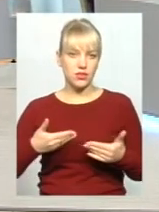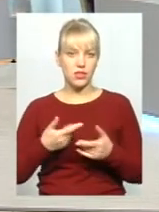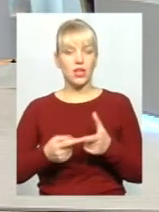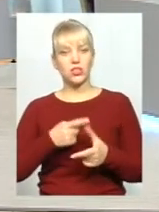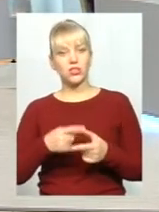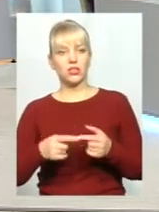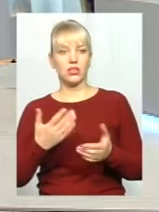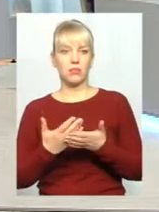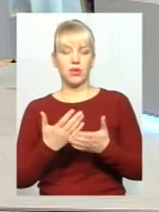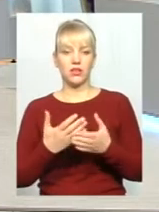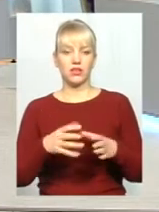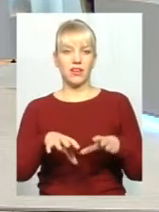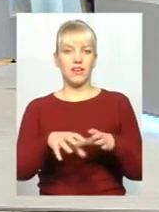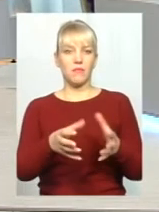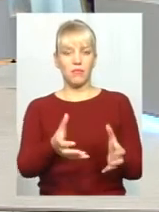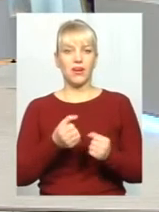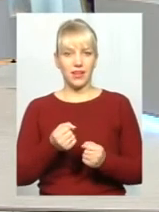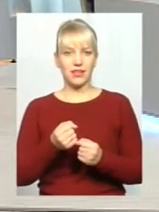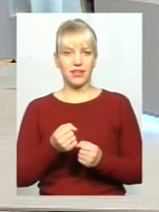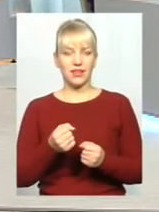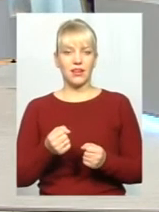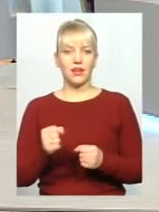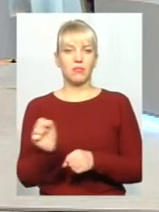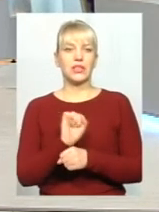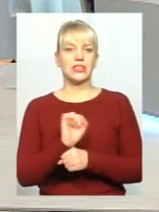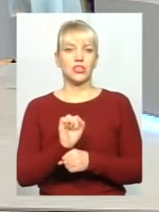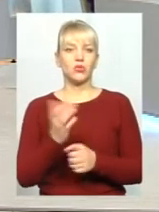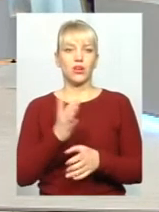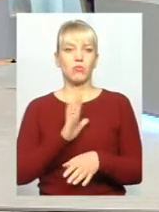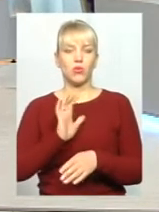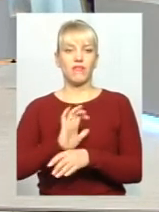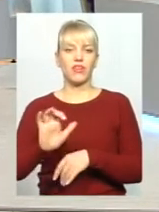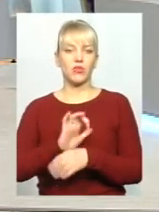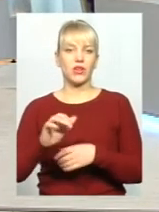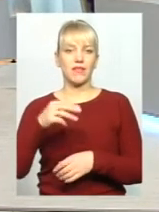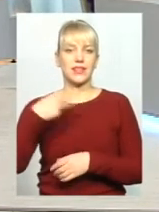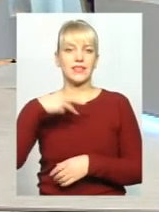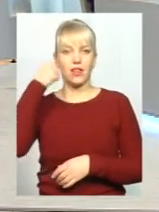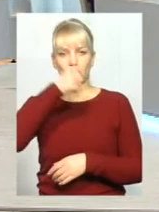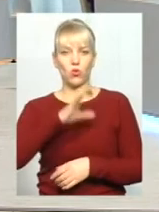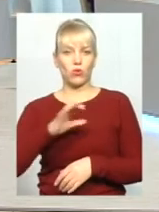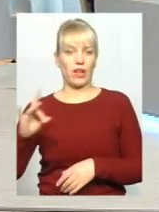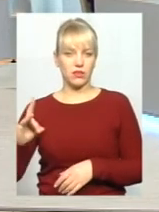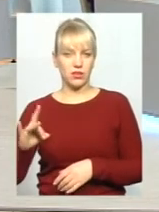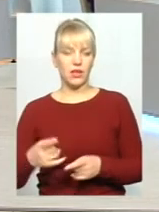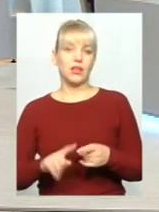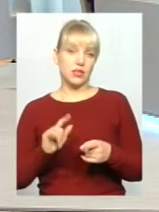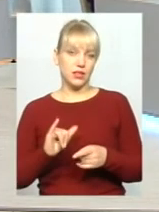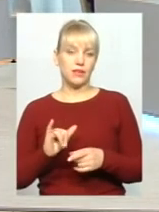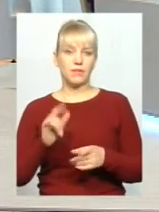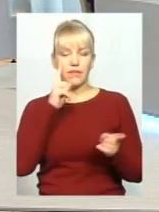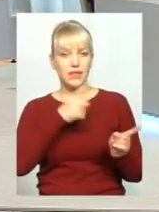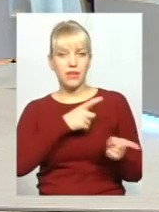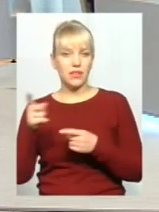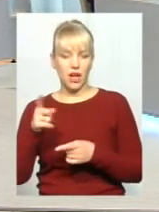брати буханку, яка там виговтана в 30-х роках. Ось така от ситуація. Тобто відвертається просто увага